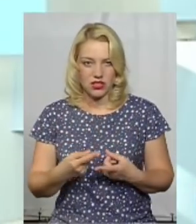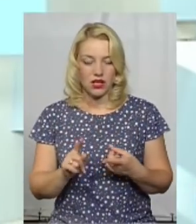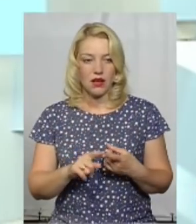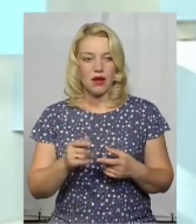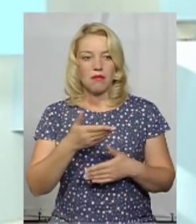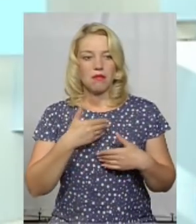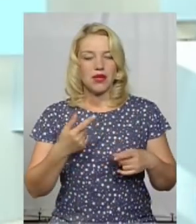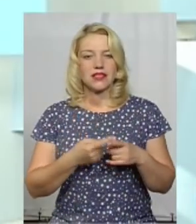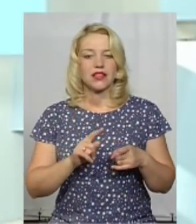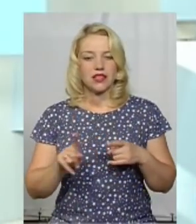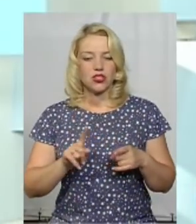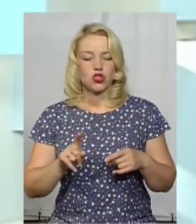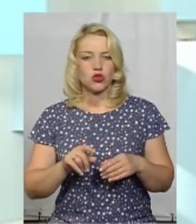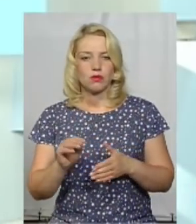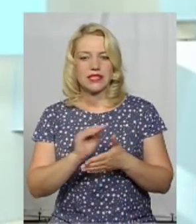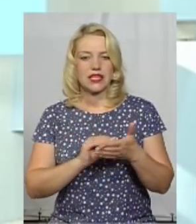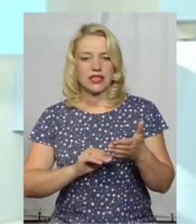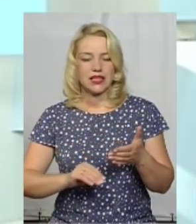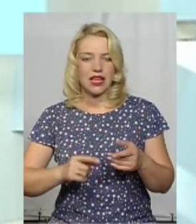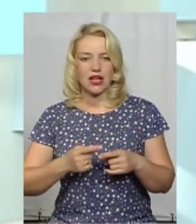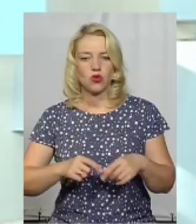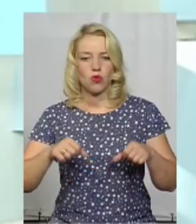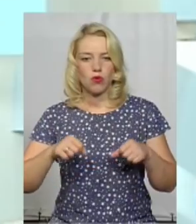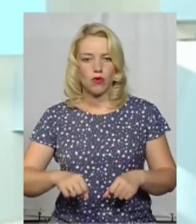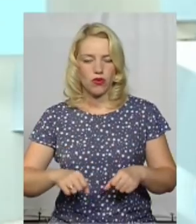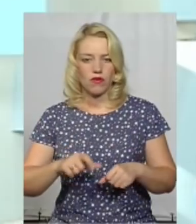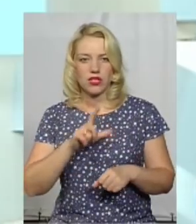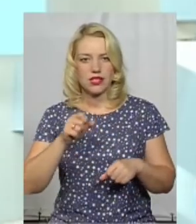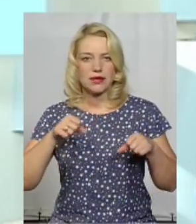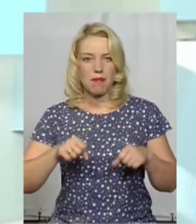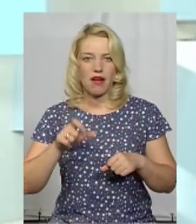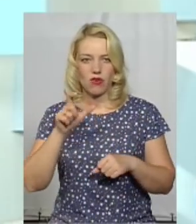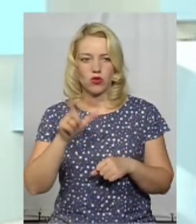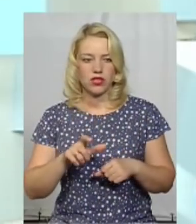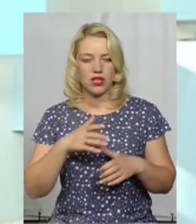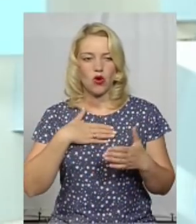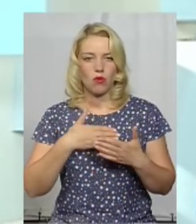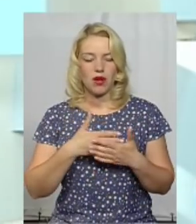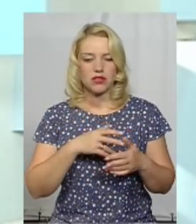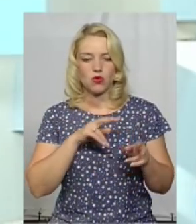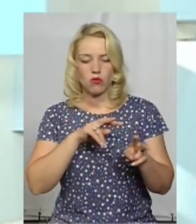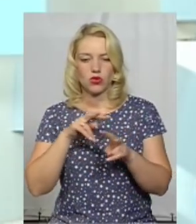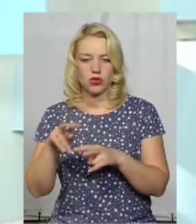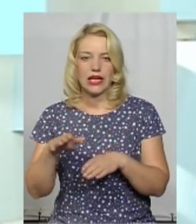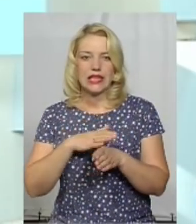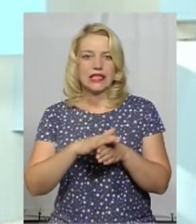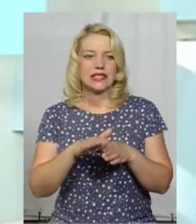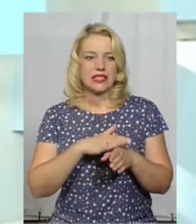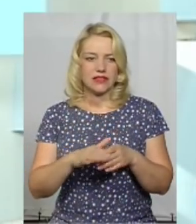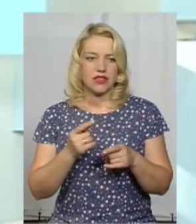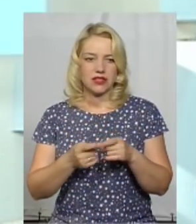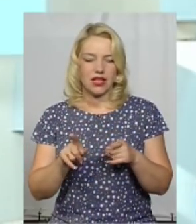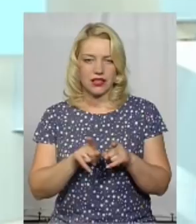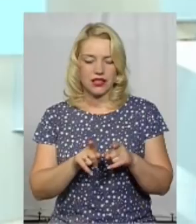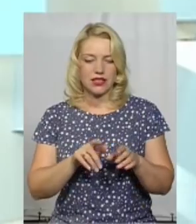секретаріат оповноваженої Верховної Ради з прав людини та громадського моніторингу здійснювали дані превентивні